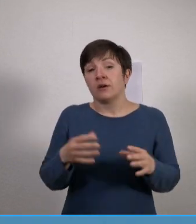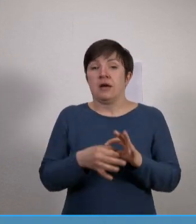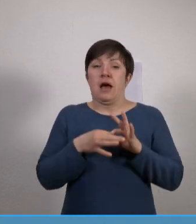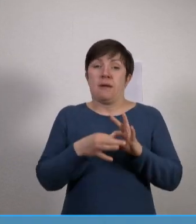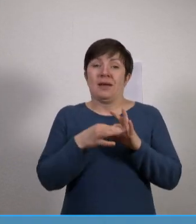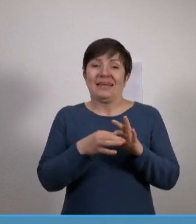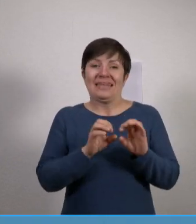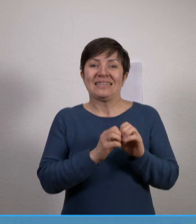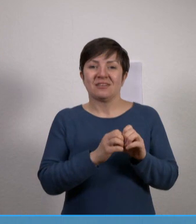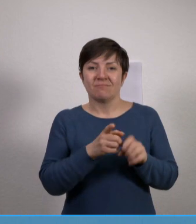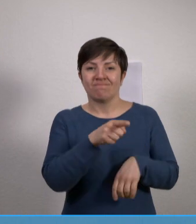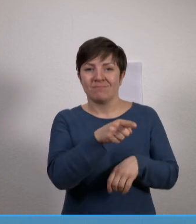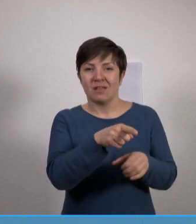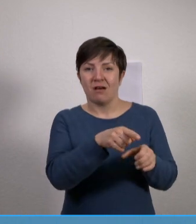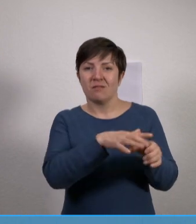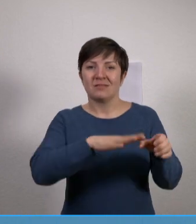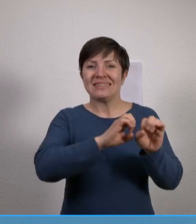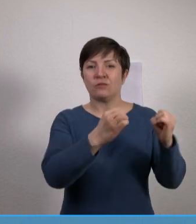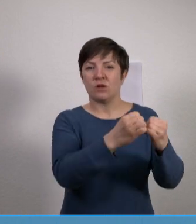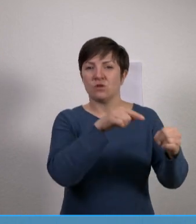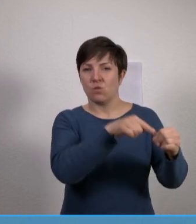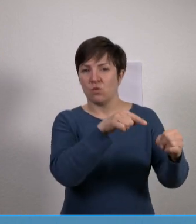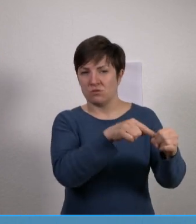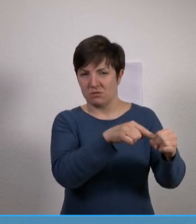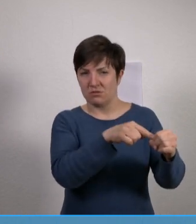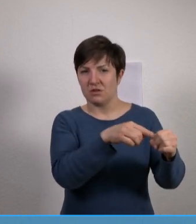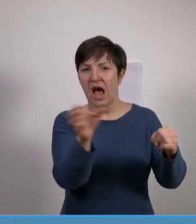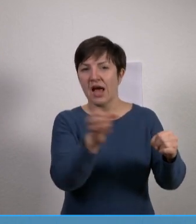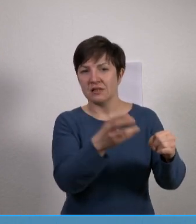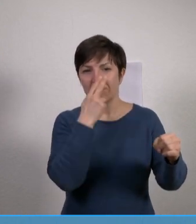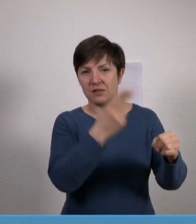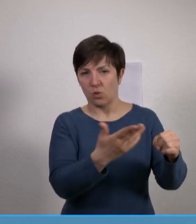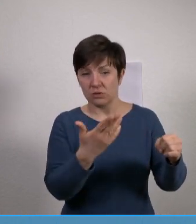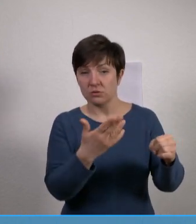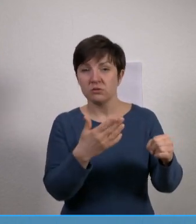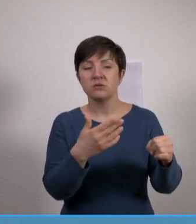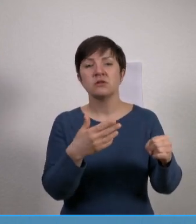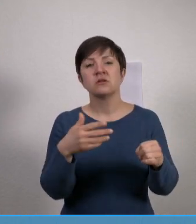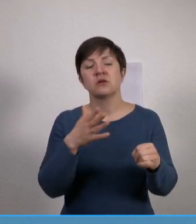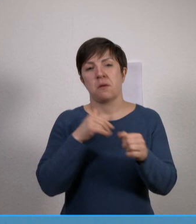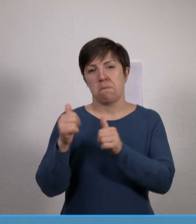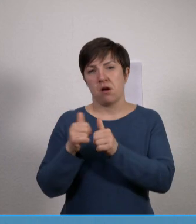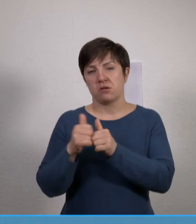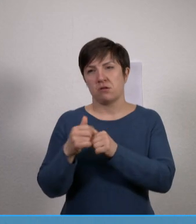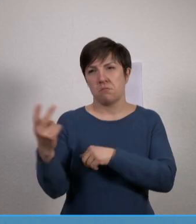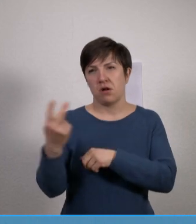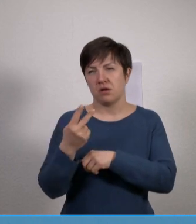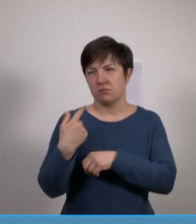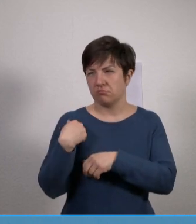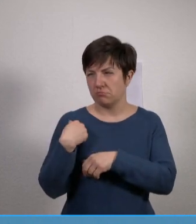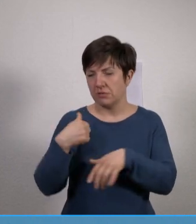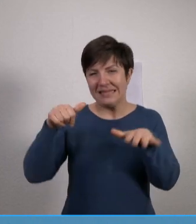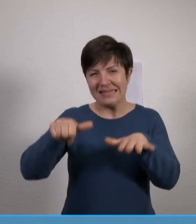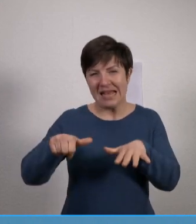dass wir halt in der Katastrophenhilfe arbeiten. Und Herr Schäuber und ich haben inzwischen seit vielen, vielen Jahren, ich habe mal gezählt, 16 Jahre sind das jetzt,